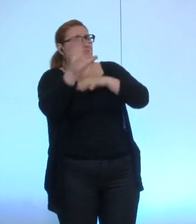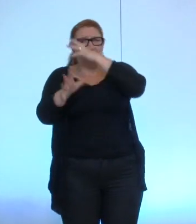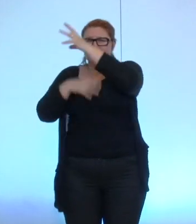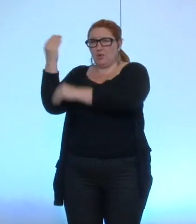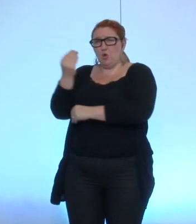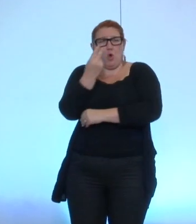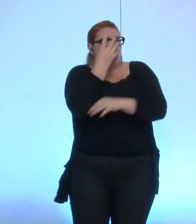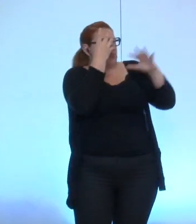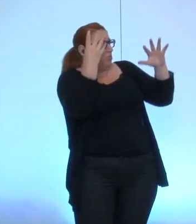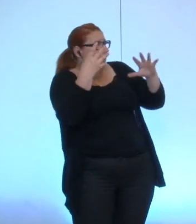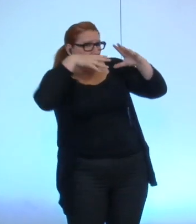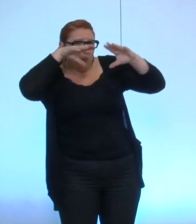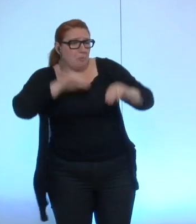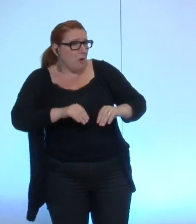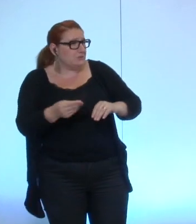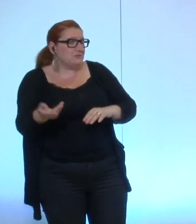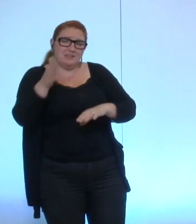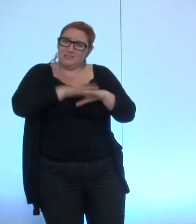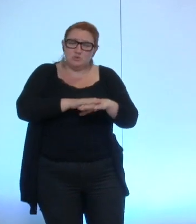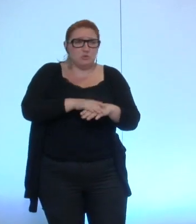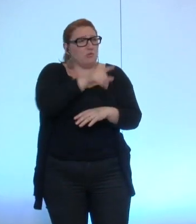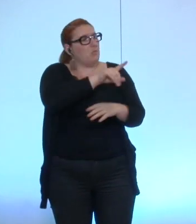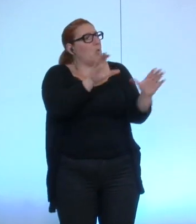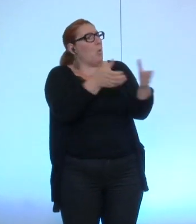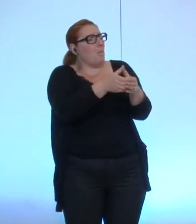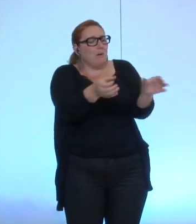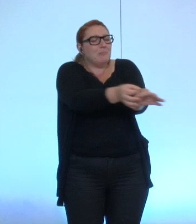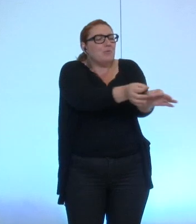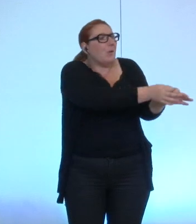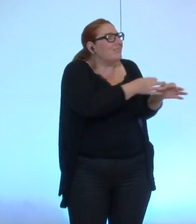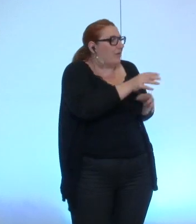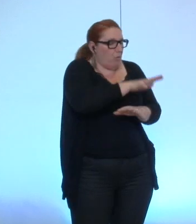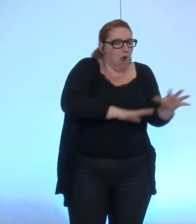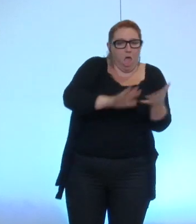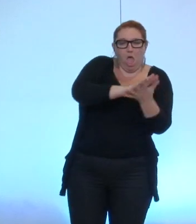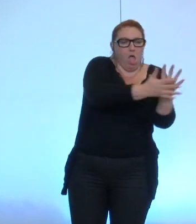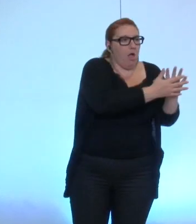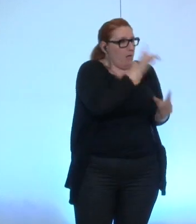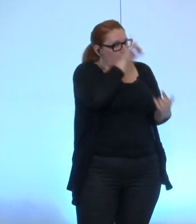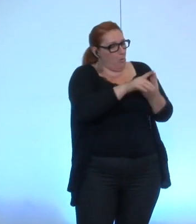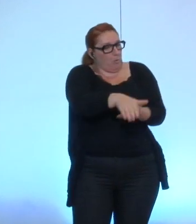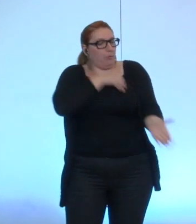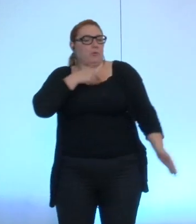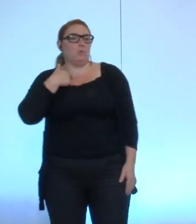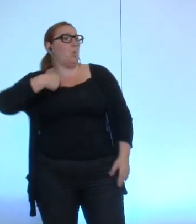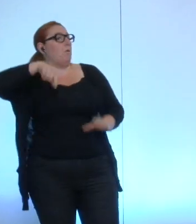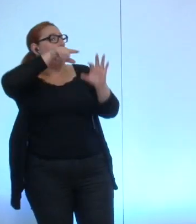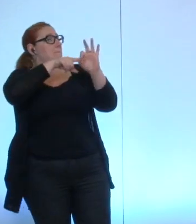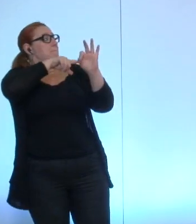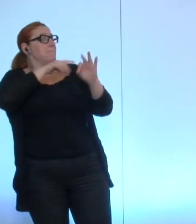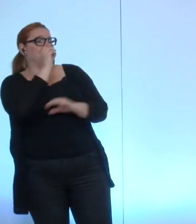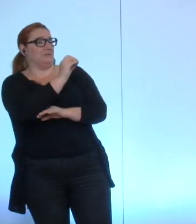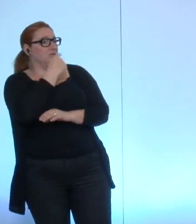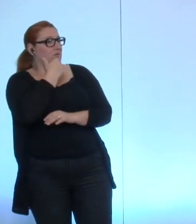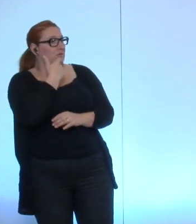cas échéant arrangé avec les groupes minoritaires pour qu'on n ayant aucun donc cette brève intervention pour vous rappeler jusqu'où va votre engagement